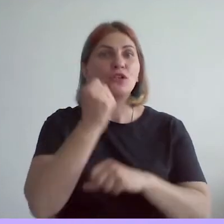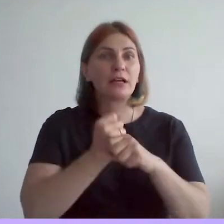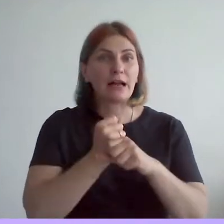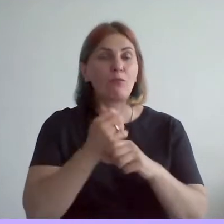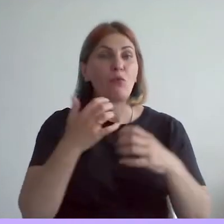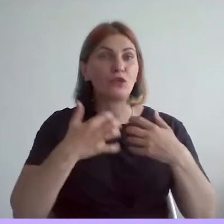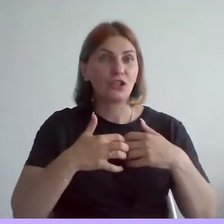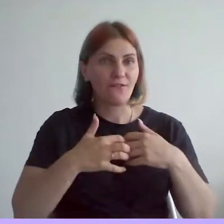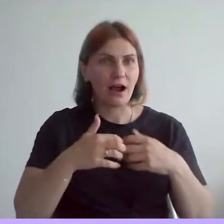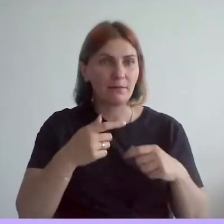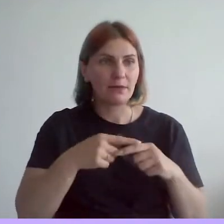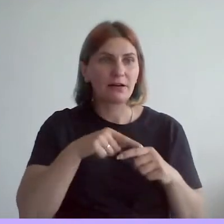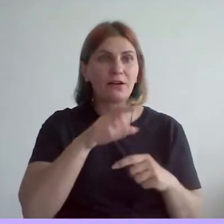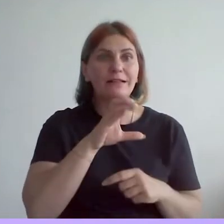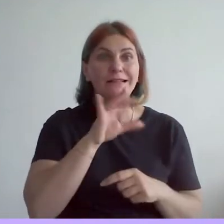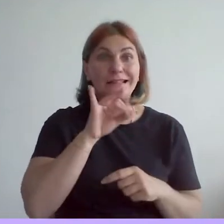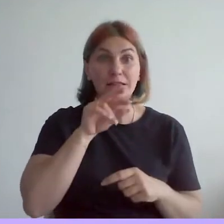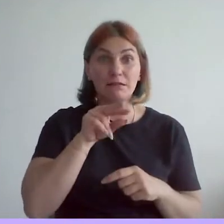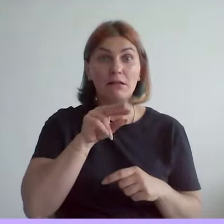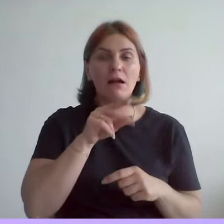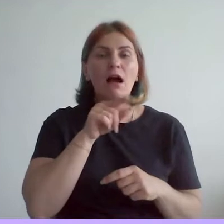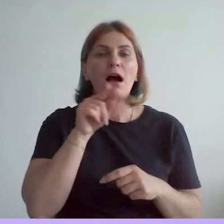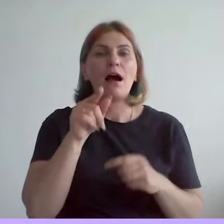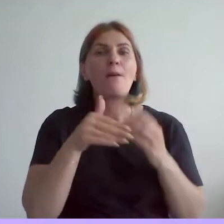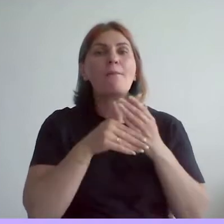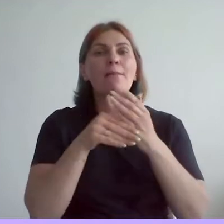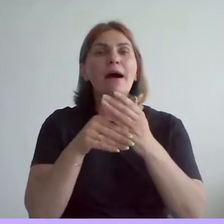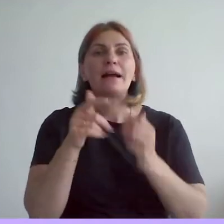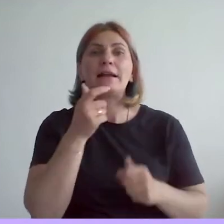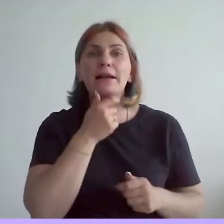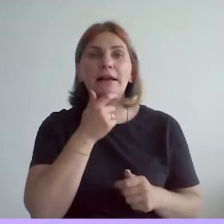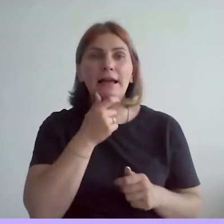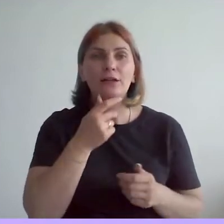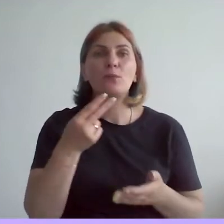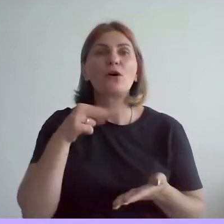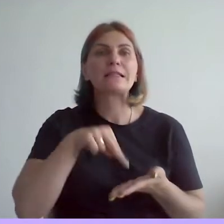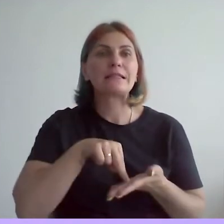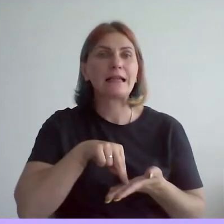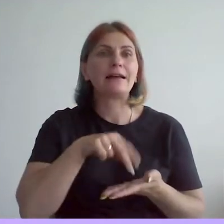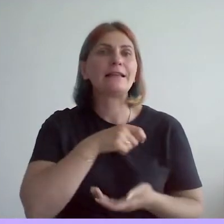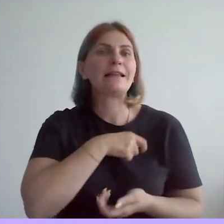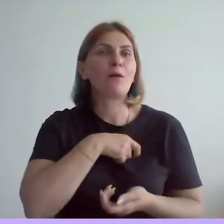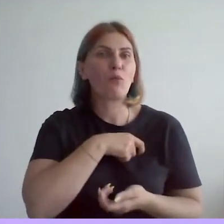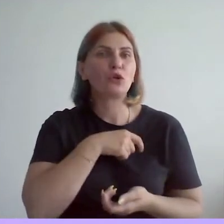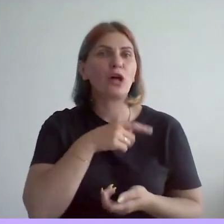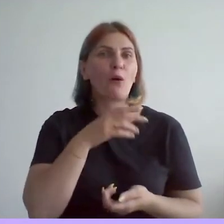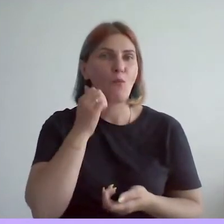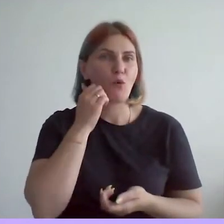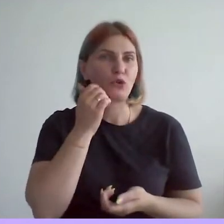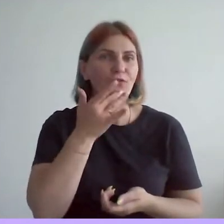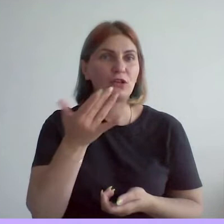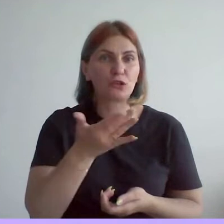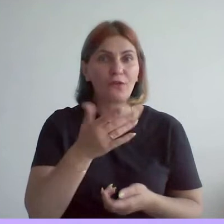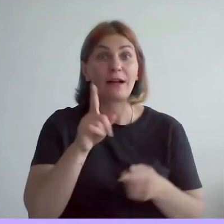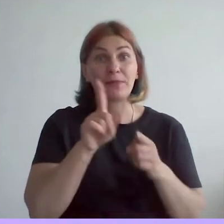тогда еще СИО, помогли Ленину стать депутатом Моссовета, и он вот так отблагодарил